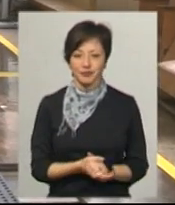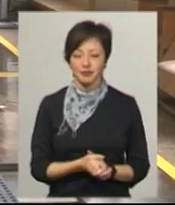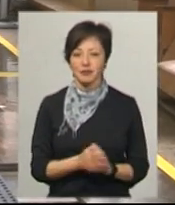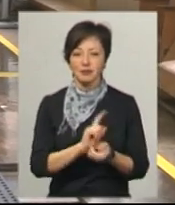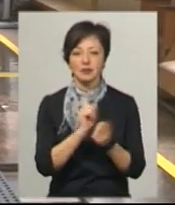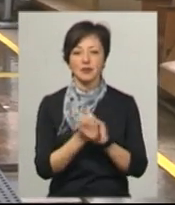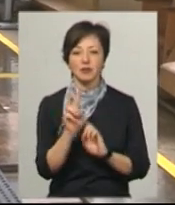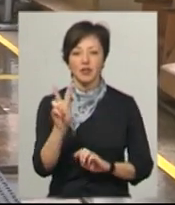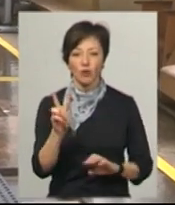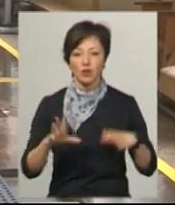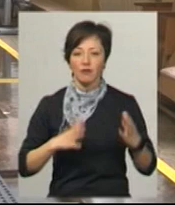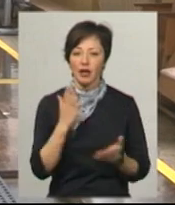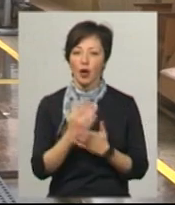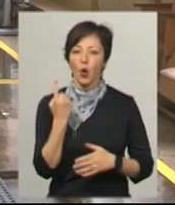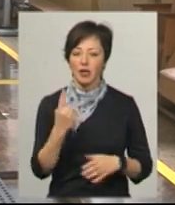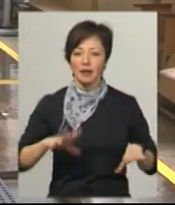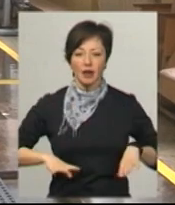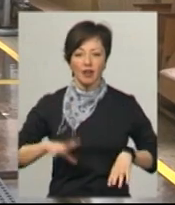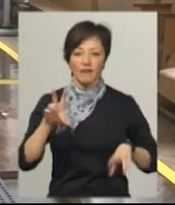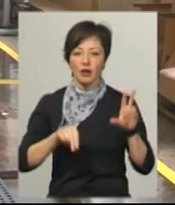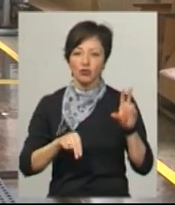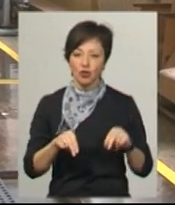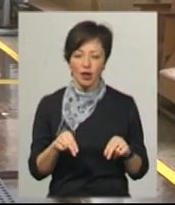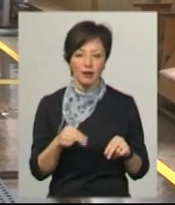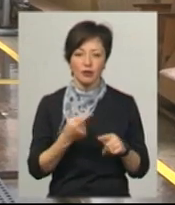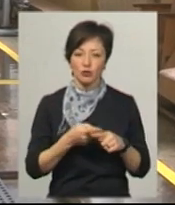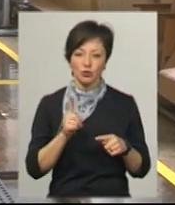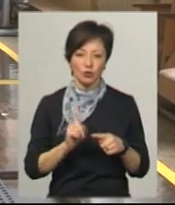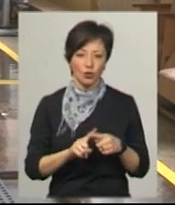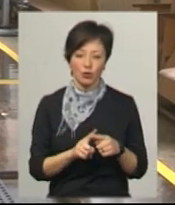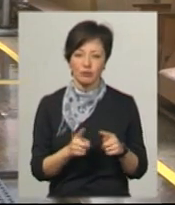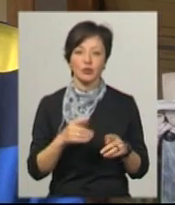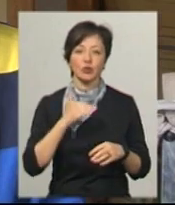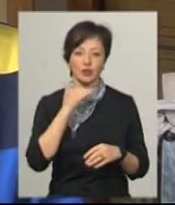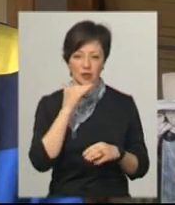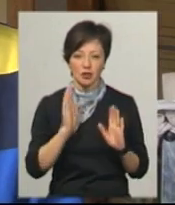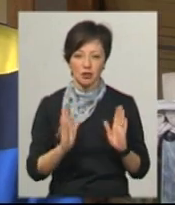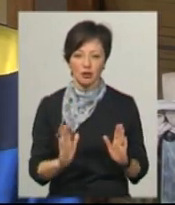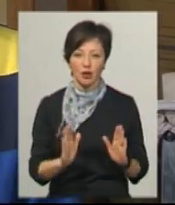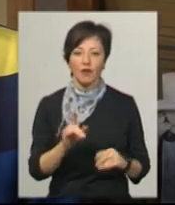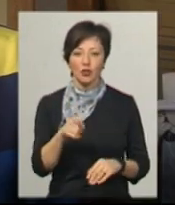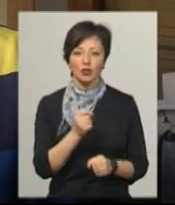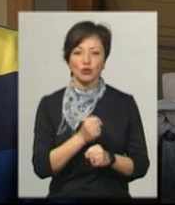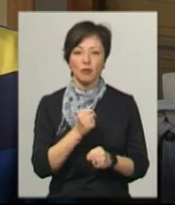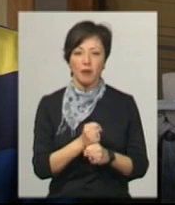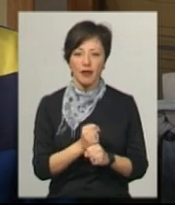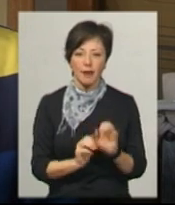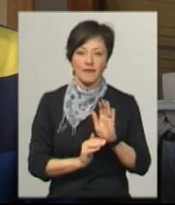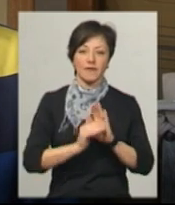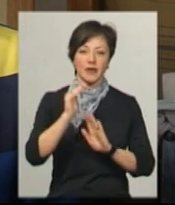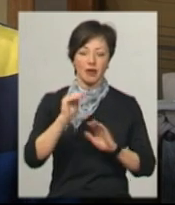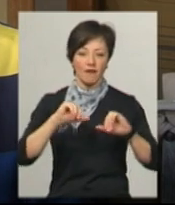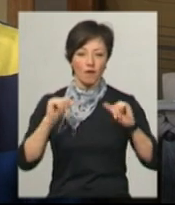тренувань день Ангеліна має одне. Тренер вважає, цього і їй, і іншим збірникам України цілком достатньо. Вони вже зробили пік форми, і тепер